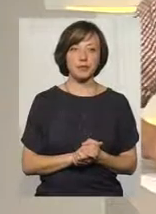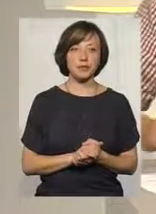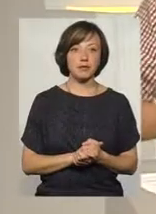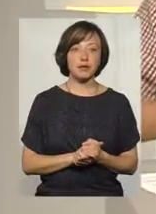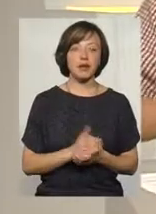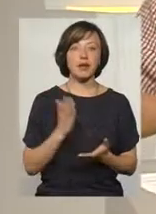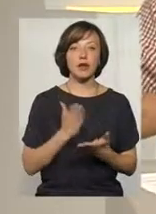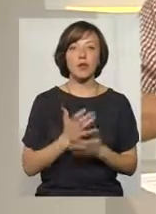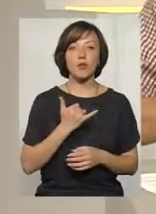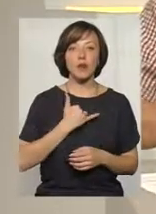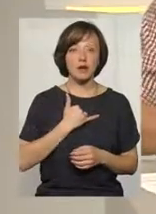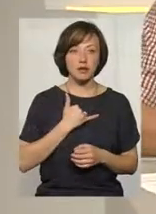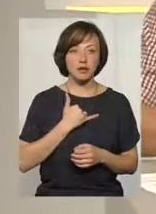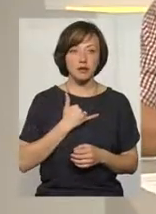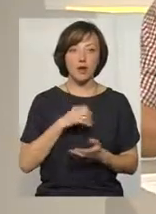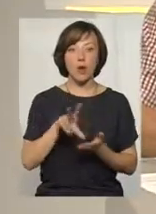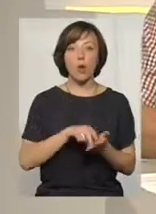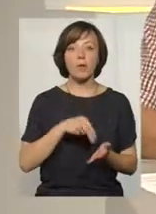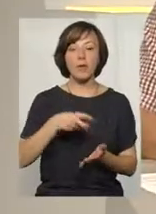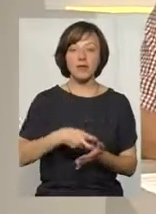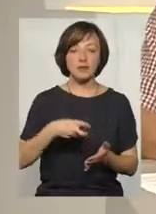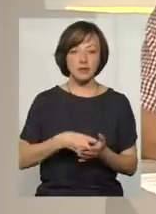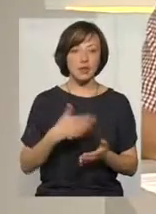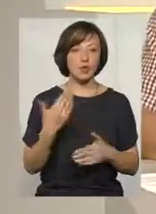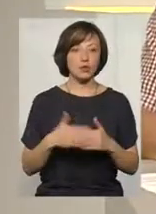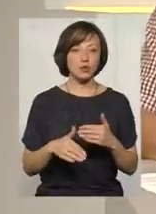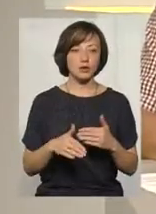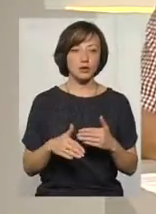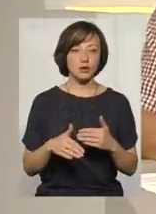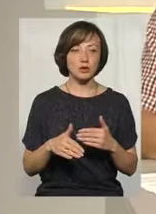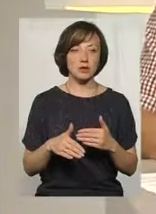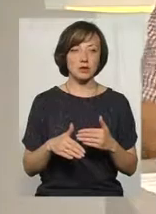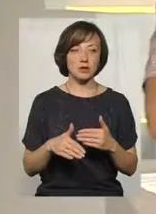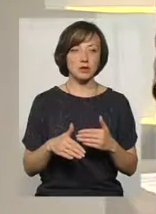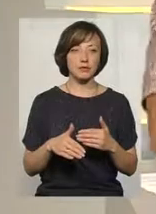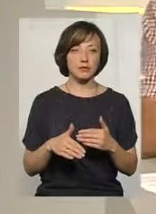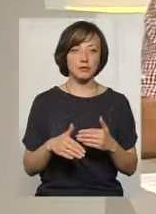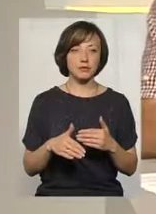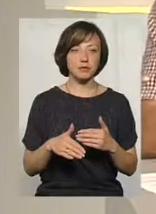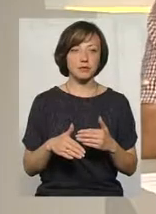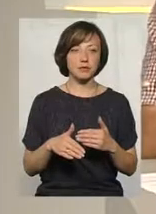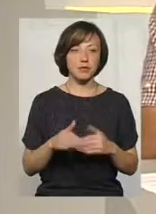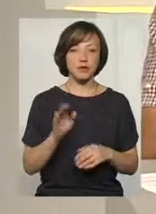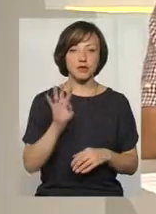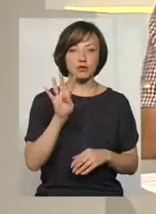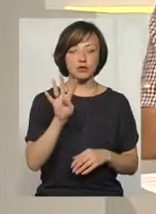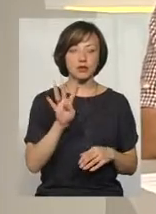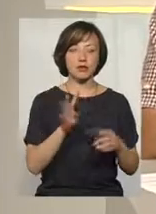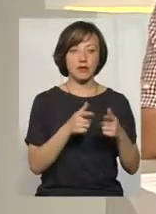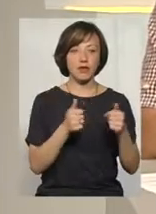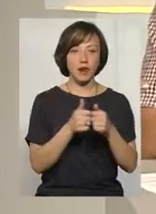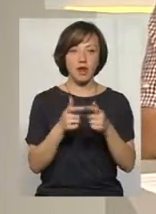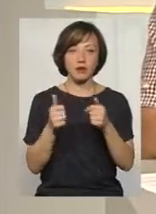Є в мене тут копія листа, так вже раз, два, три, чотири фракції обласної ради,